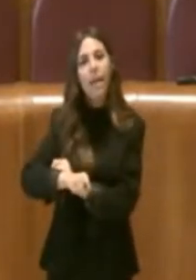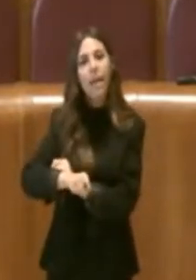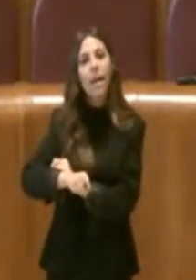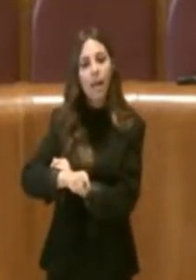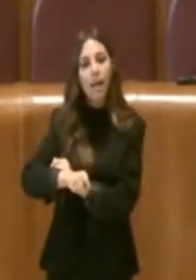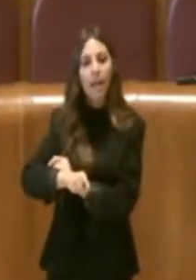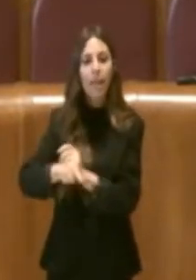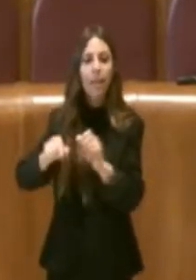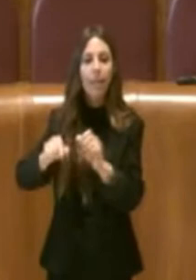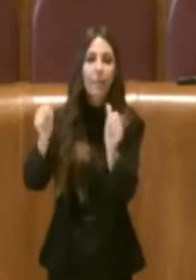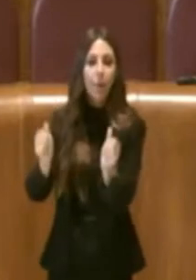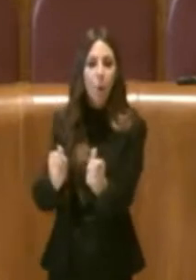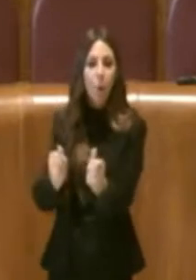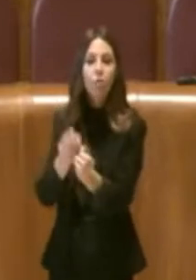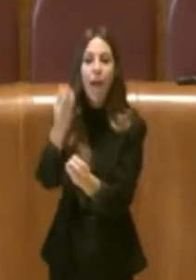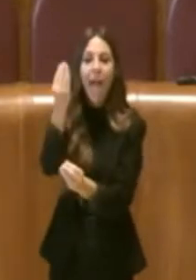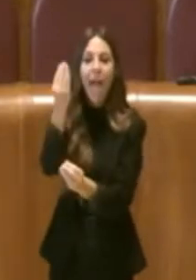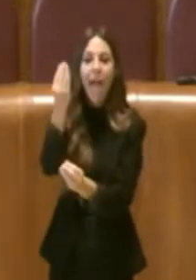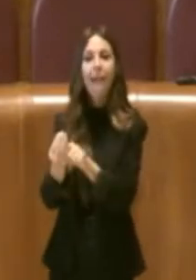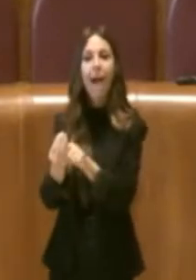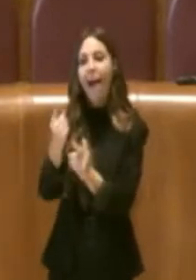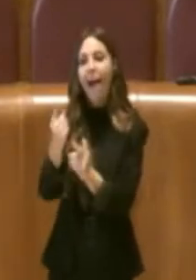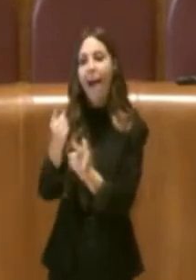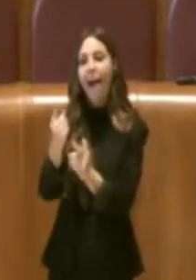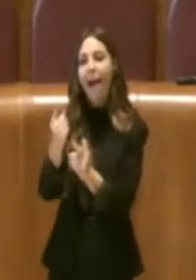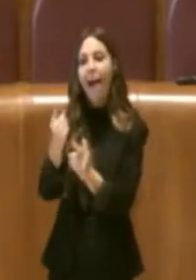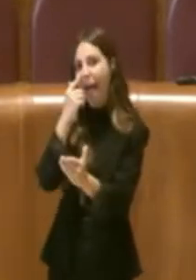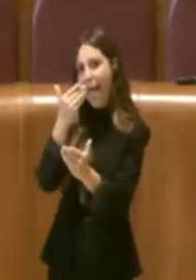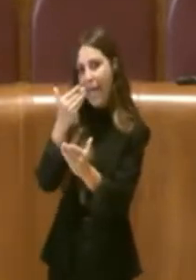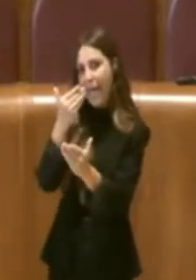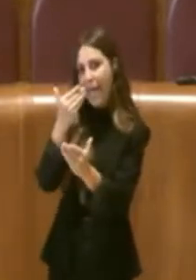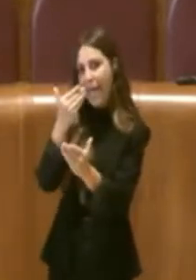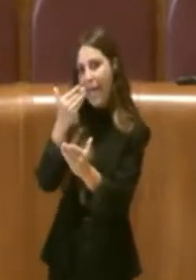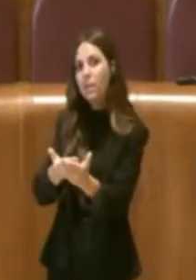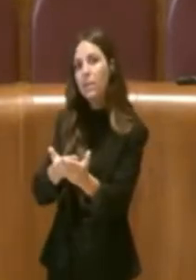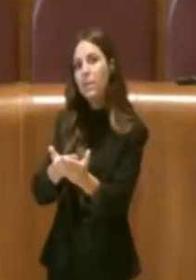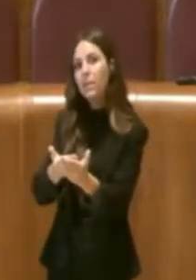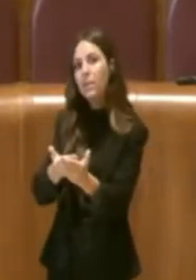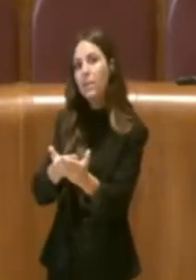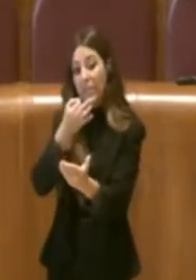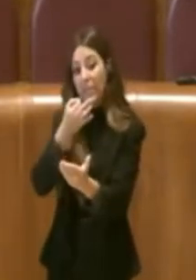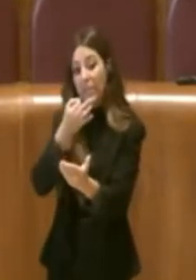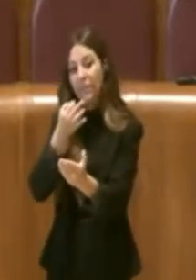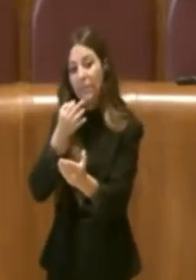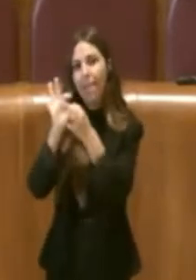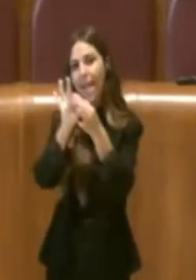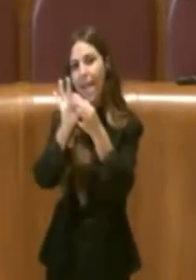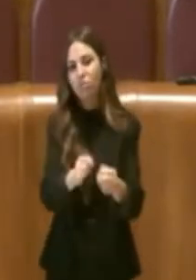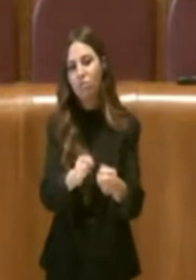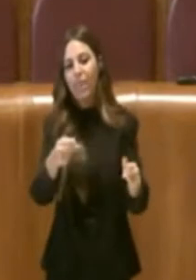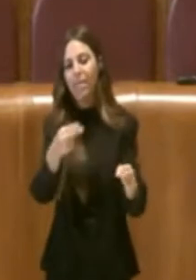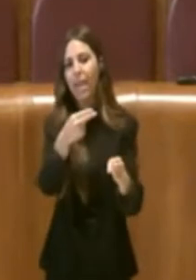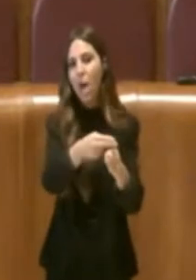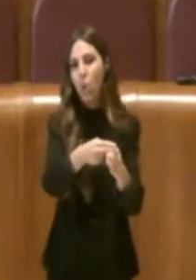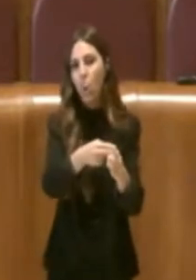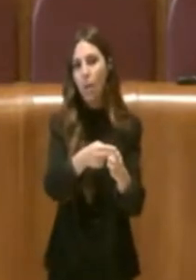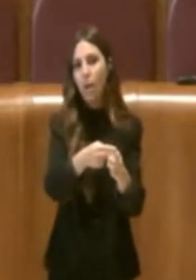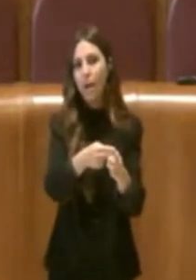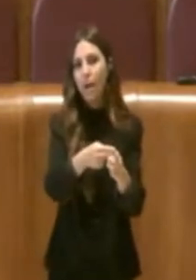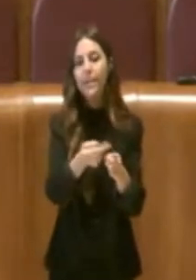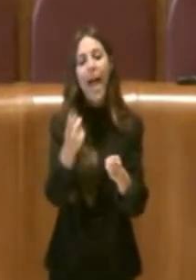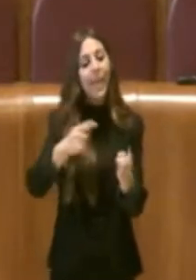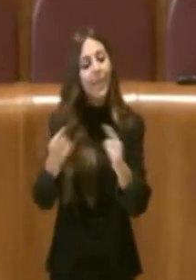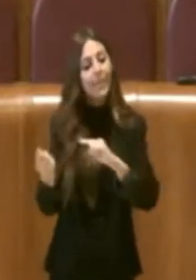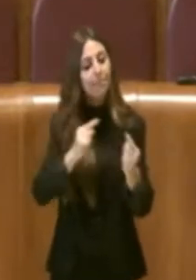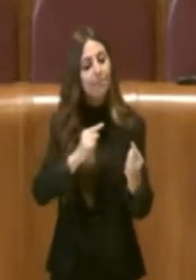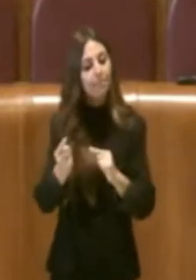tipologia di ente a cui ricondurre la città di Roma. Anche il dibattito ovviamente sull